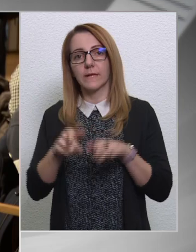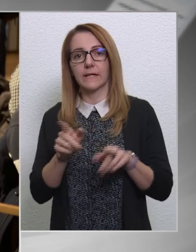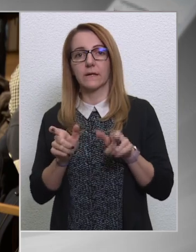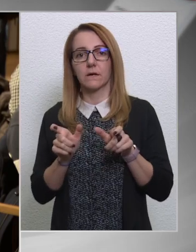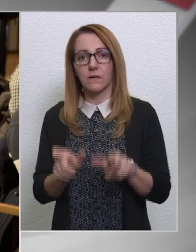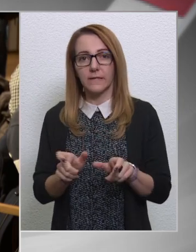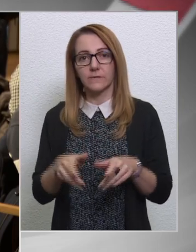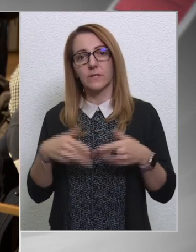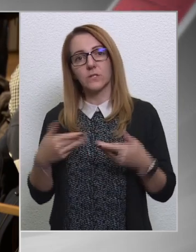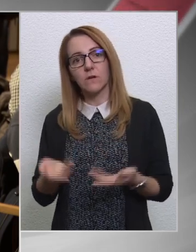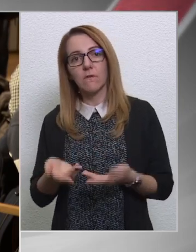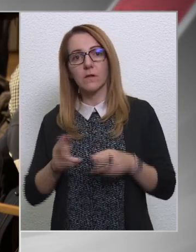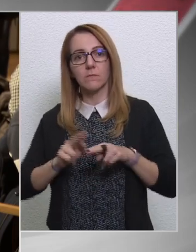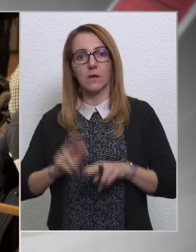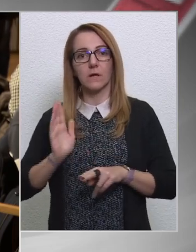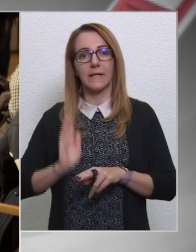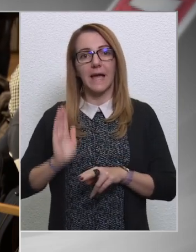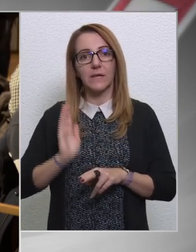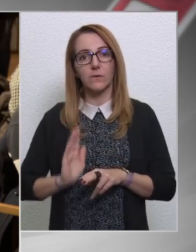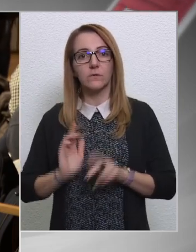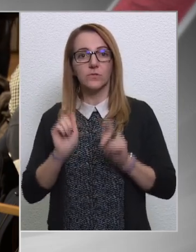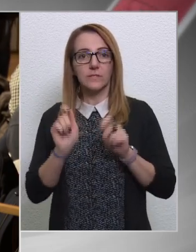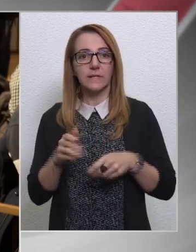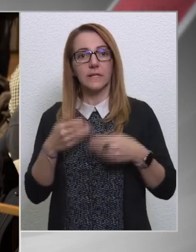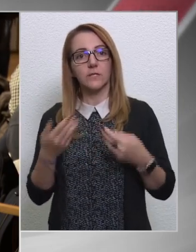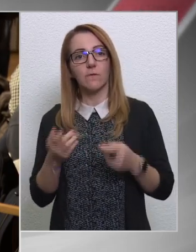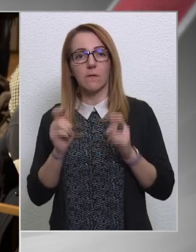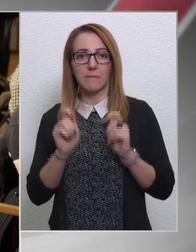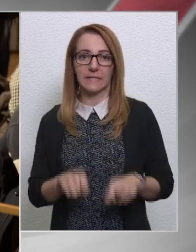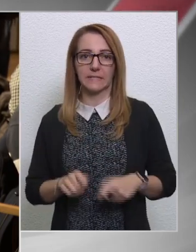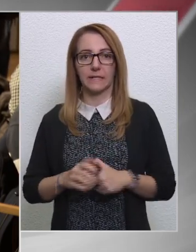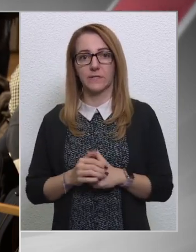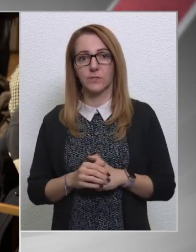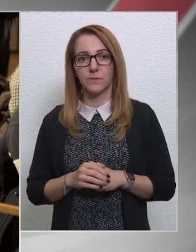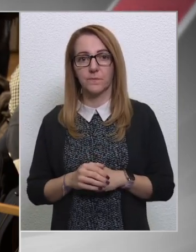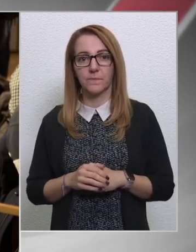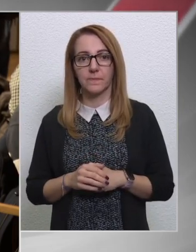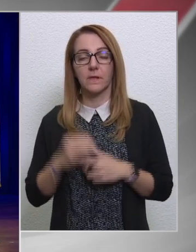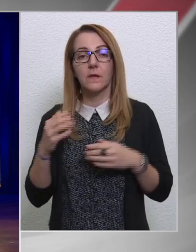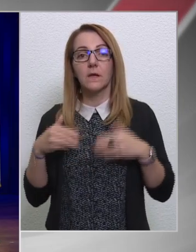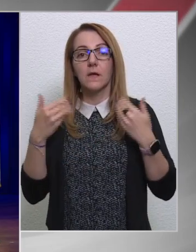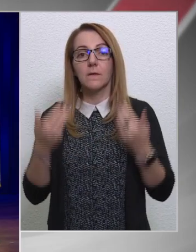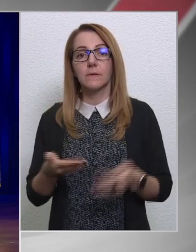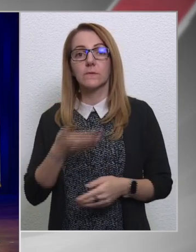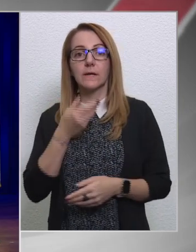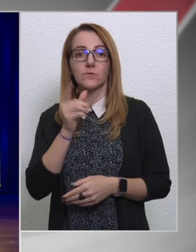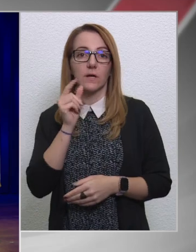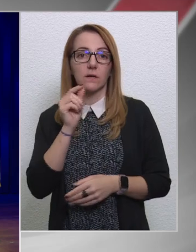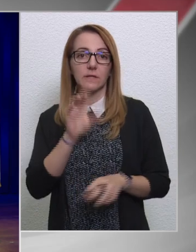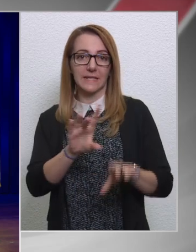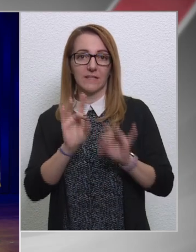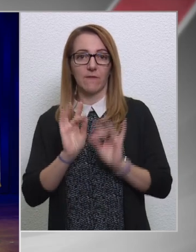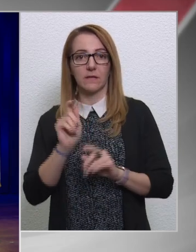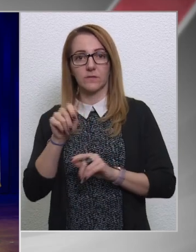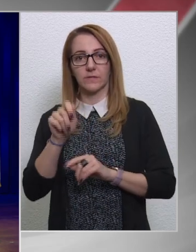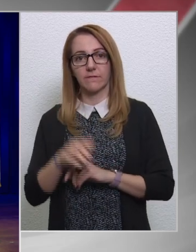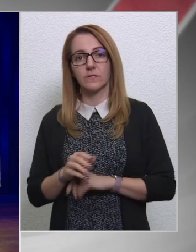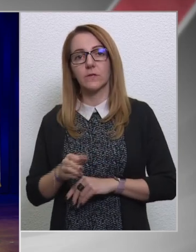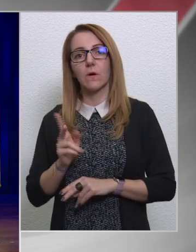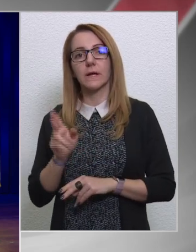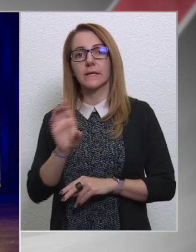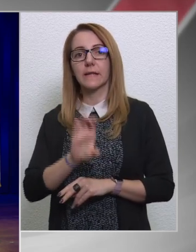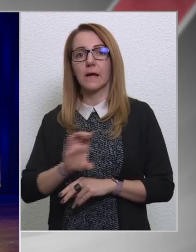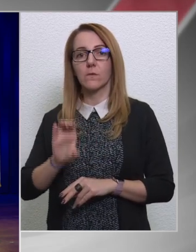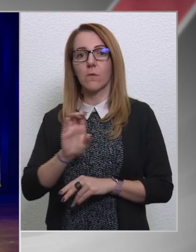erkölcsi elítélés, avagy megítélés? Mintán Cseh Katalin egy választott képviselő, akit az